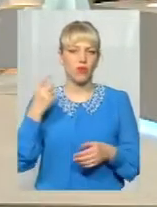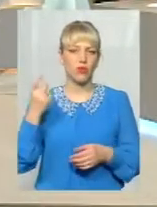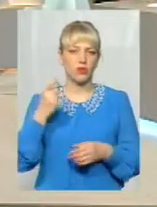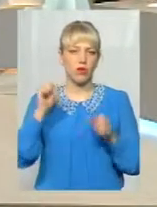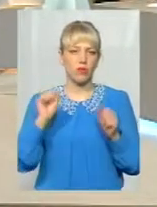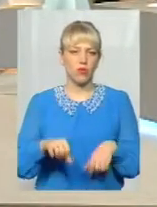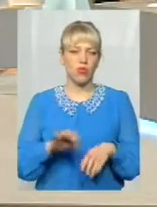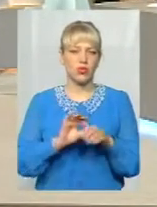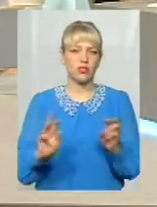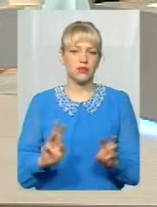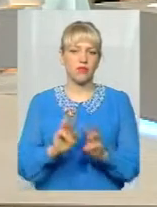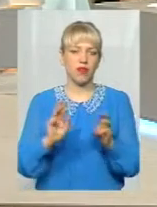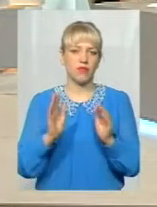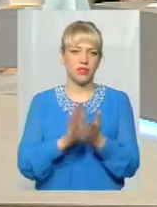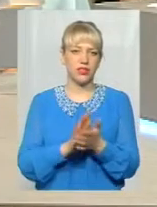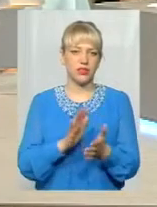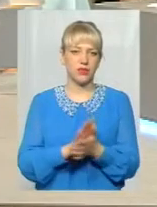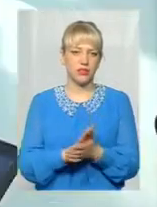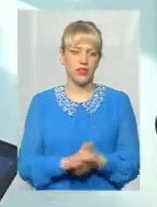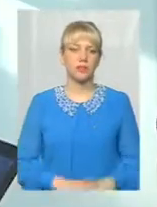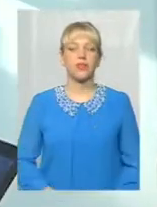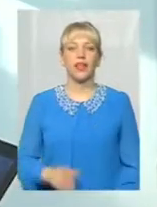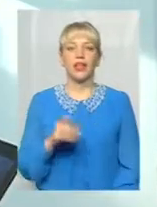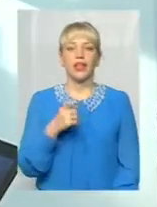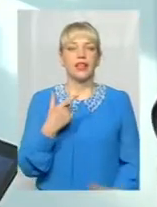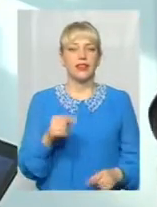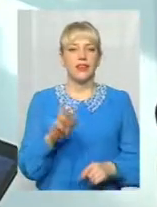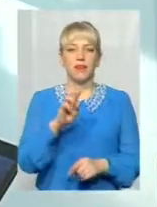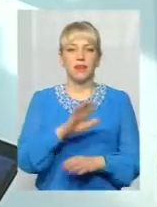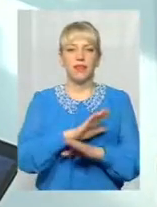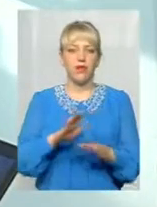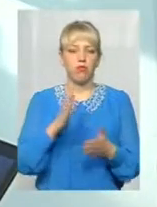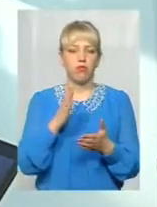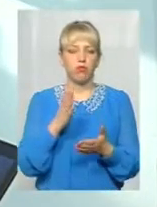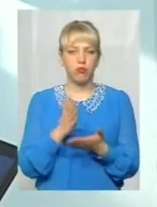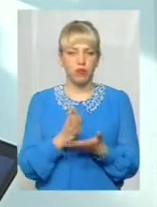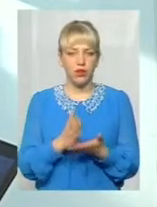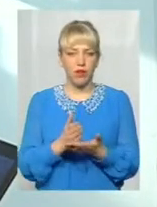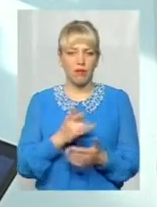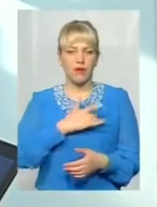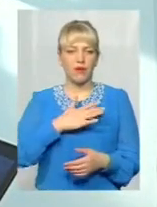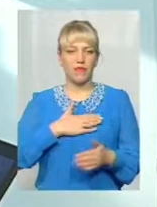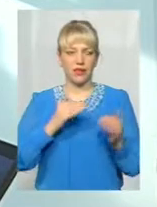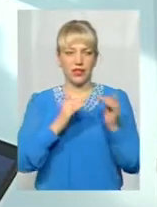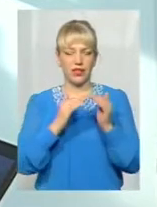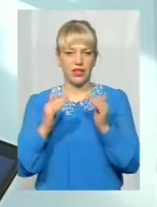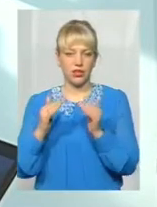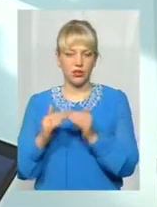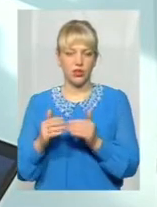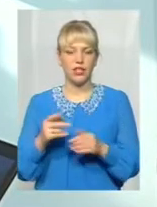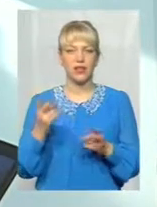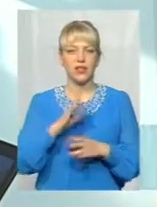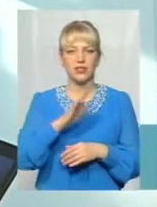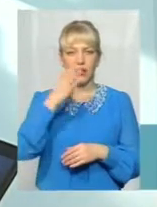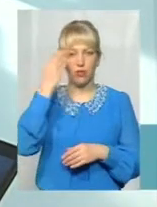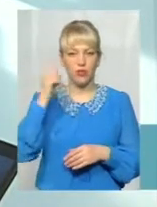таки спалювати сміття? Де би не була приватна територія, треба забувати про те, що є сусіди, є маленькі діти,